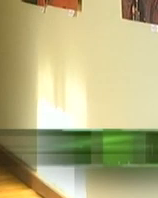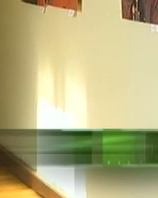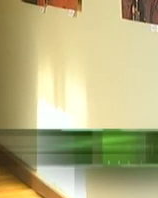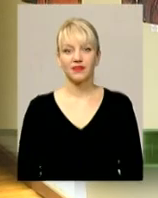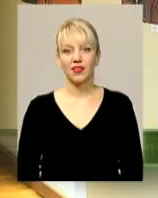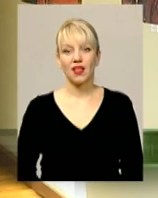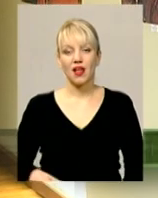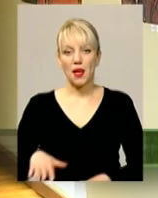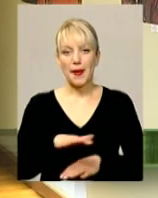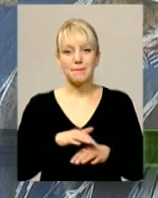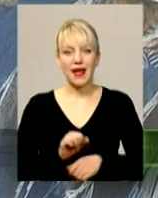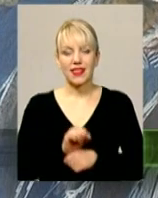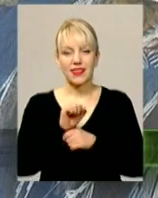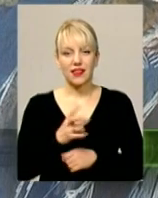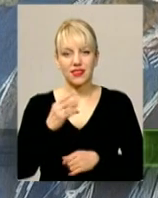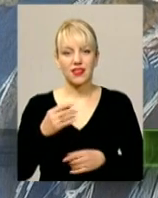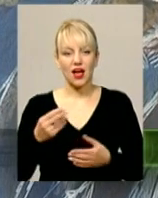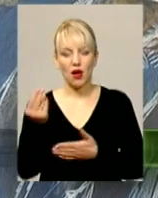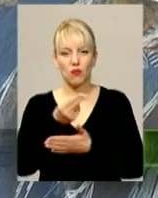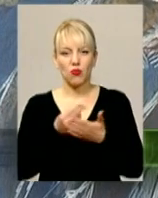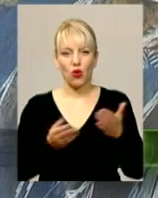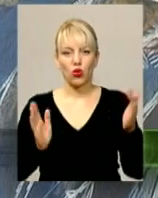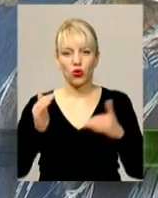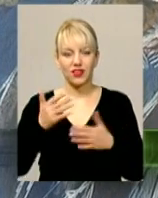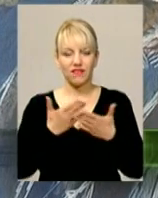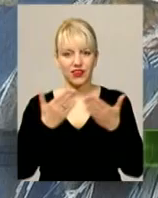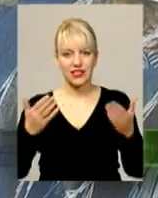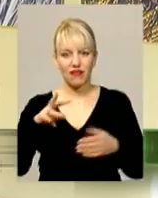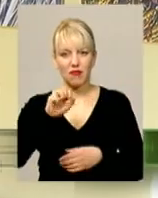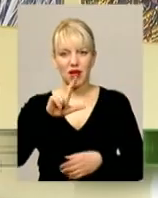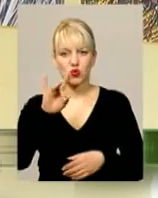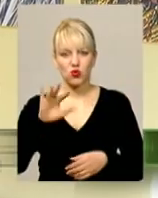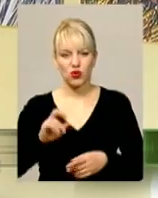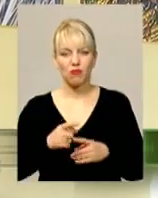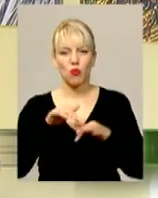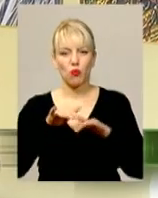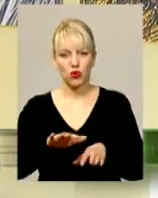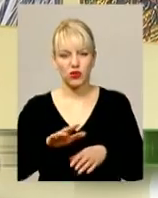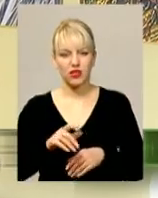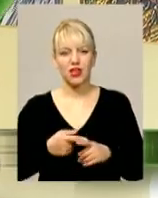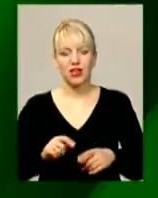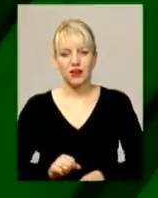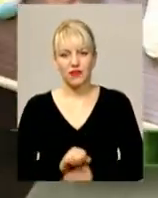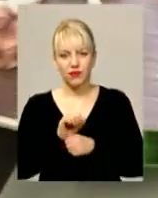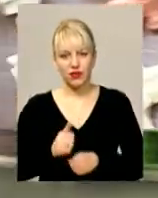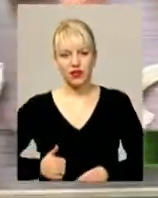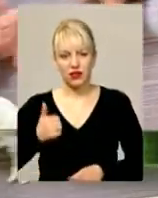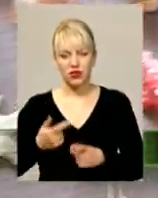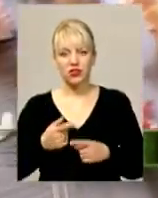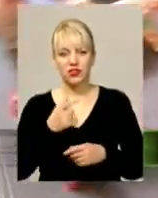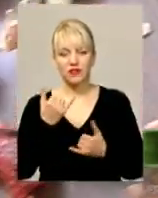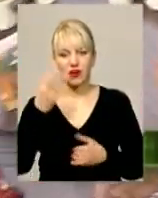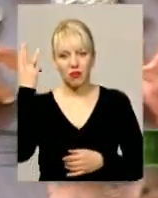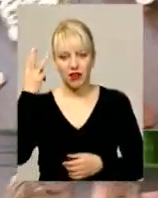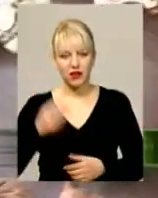Майдан на полотні. Виставка робіт Оксани та Миколи Мазурів про події революції гідності триває у Хмельницькому. Казковий